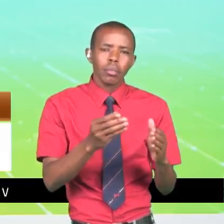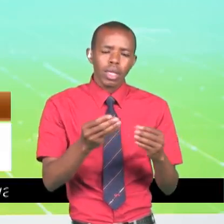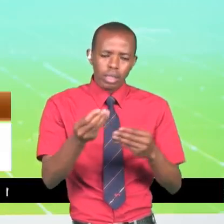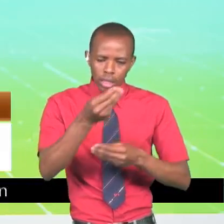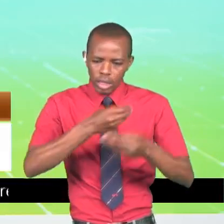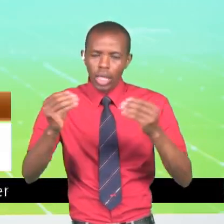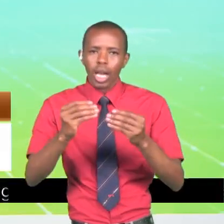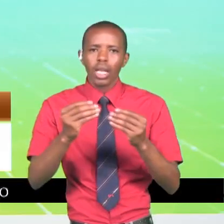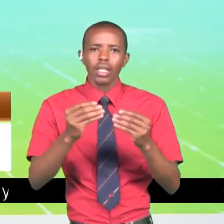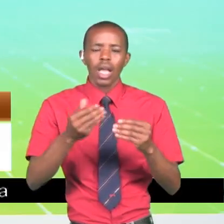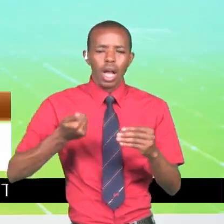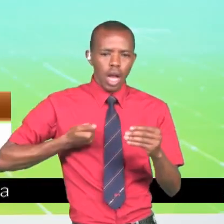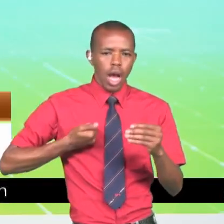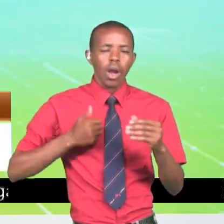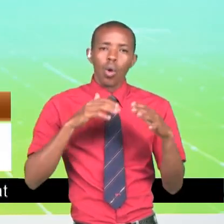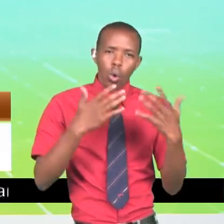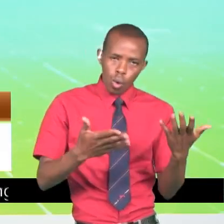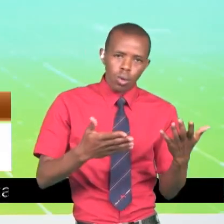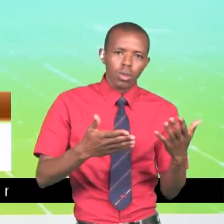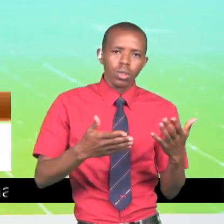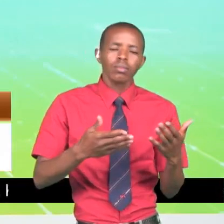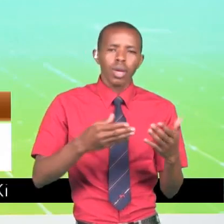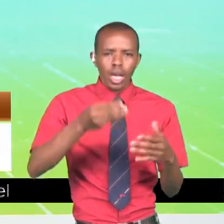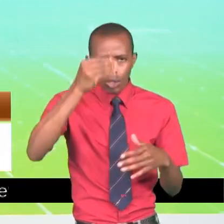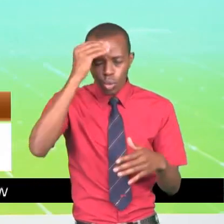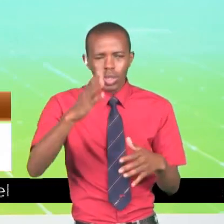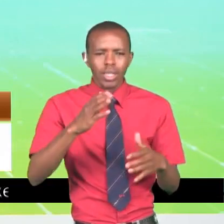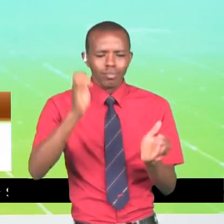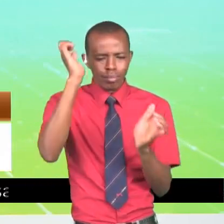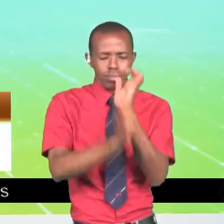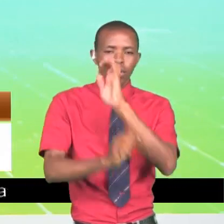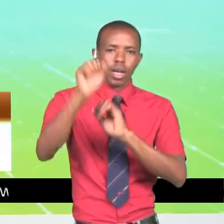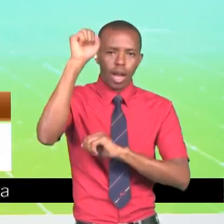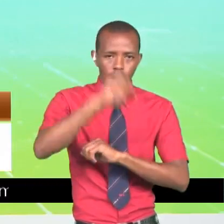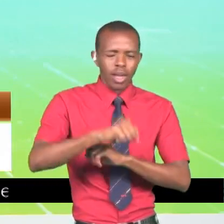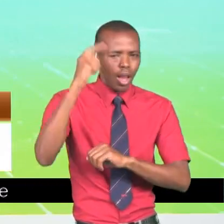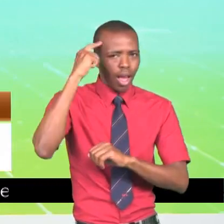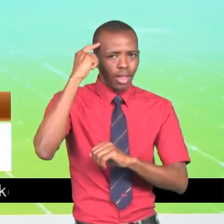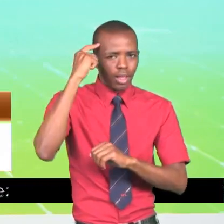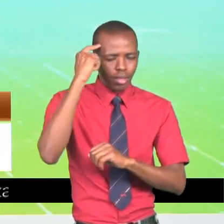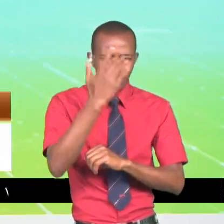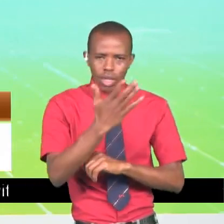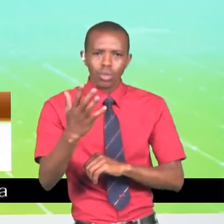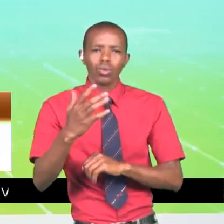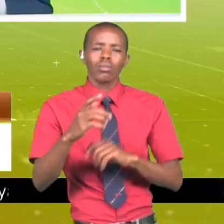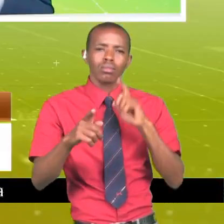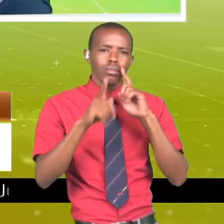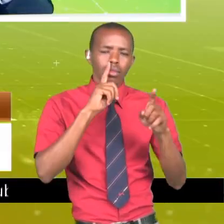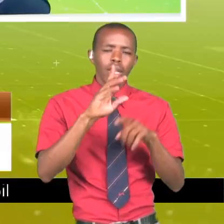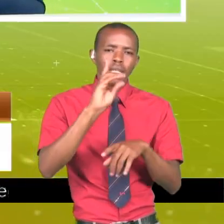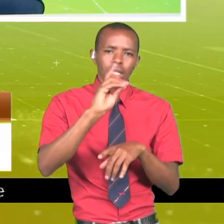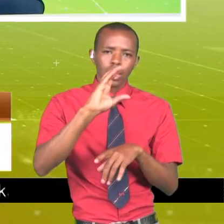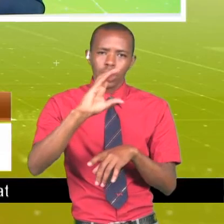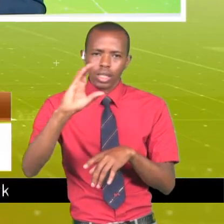ama mwanafunzi ambayo anasoma achukuliwe atuakali. Na nathani ili jambo tulilisema pale na DCC yule ambayo